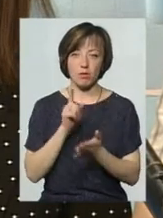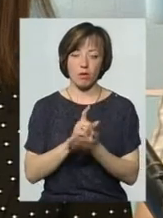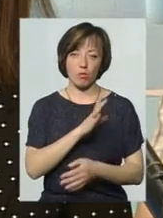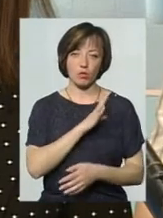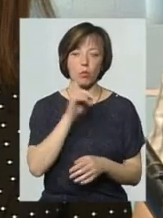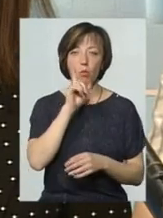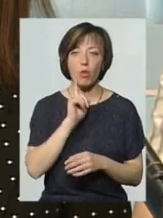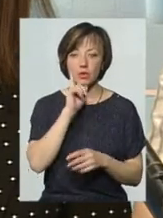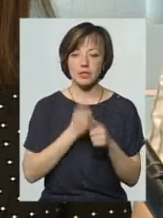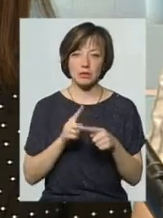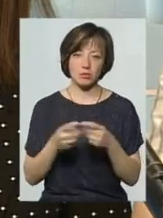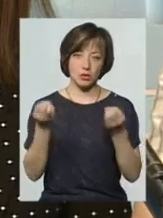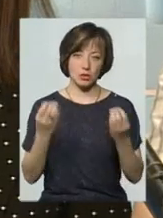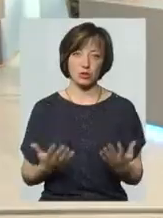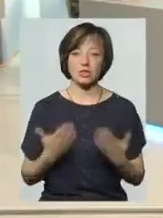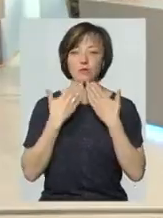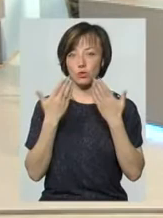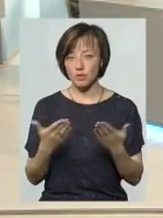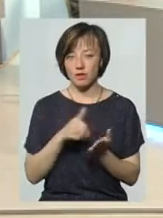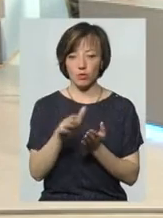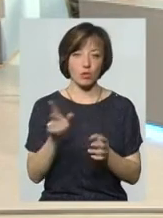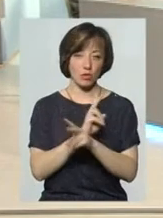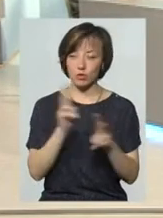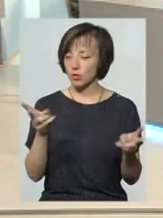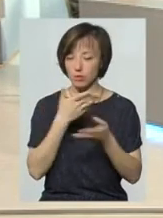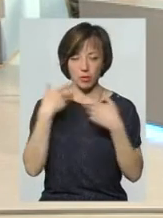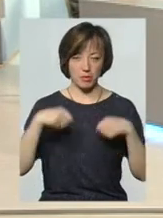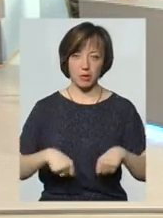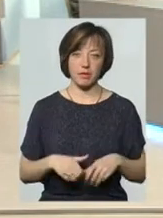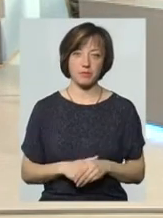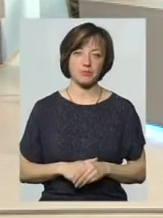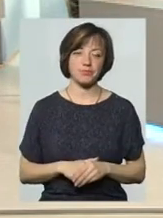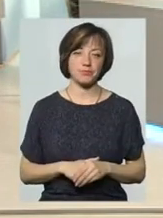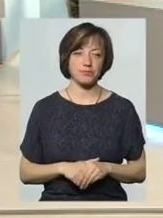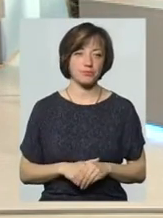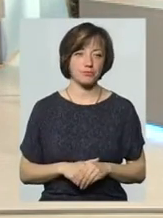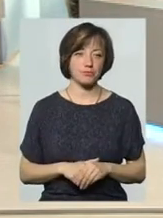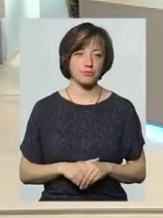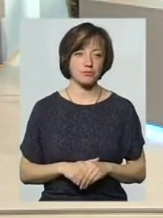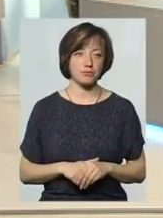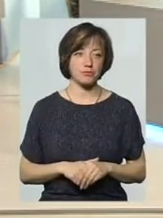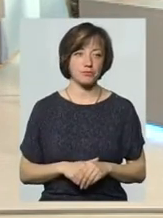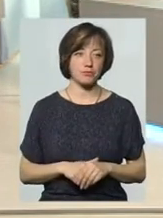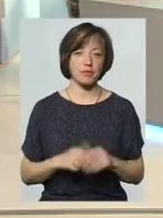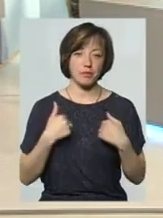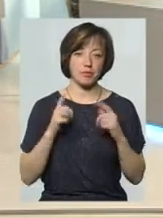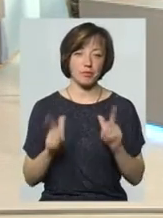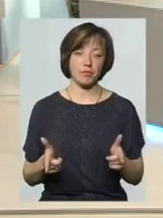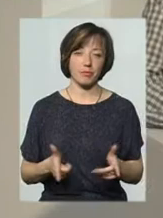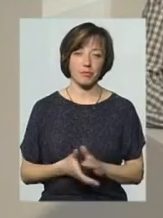Поки що з цим простіше. Звернувся, відмовити ніхто нікому не може. Так, погоджуюсь.